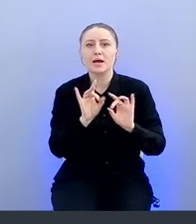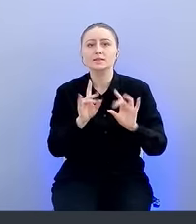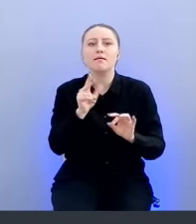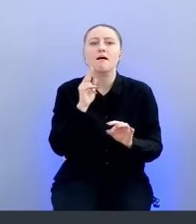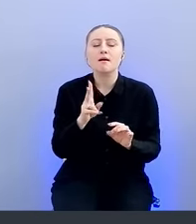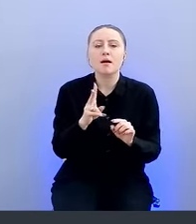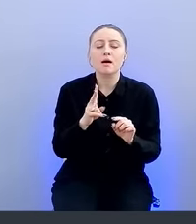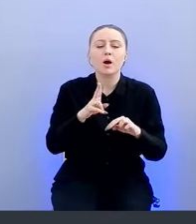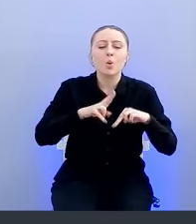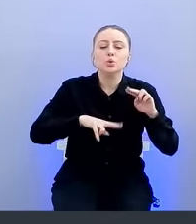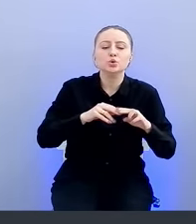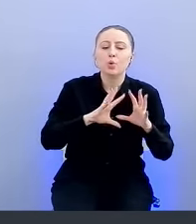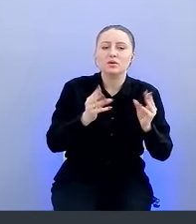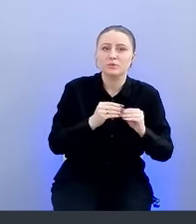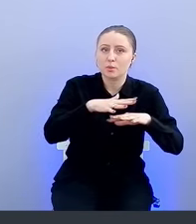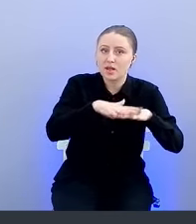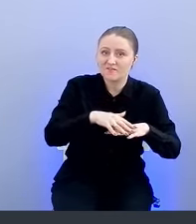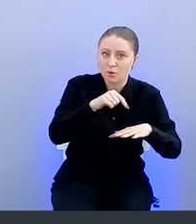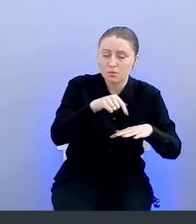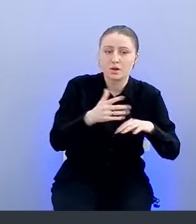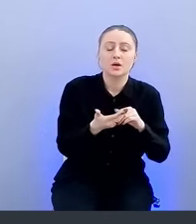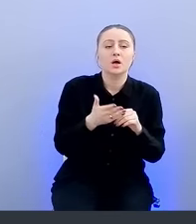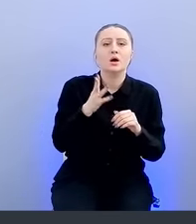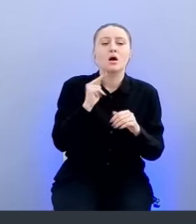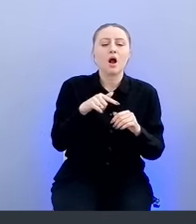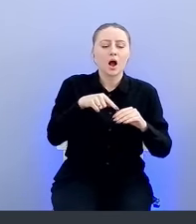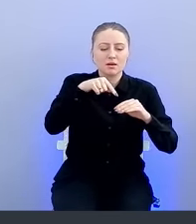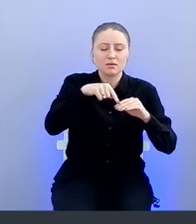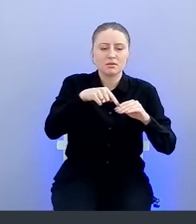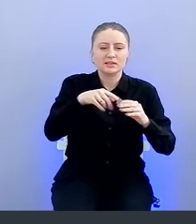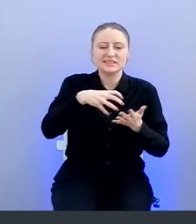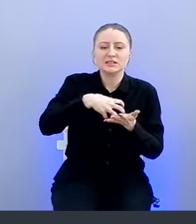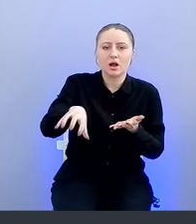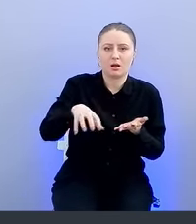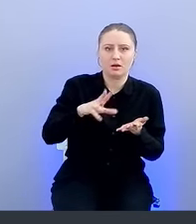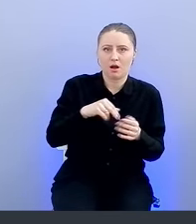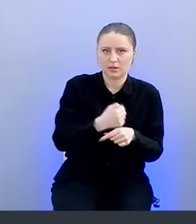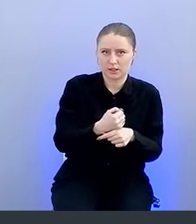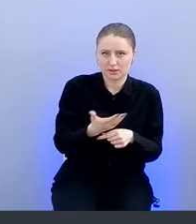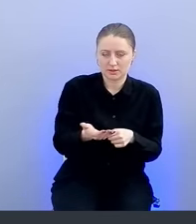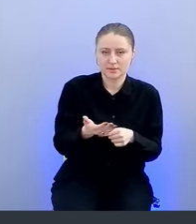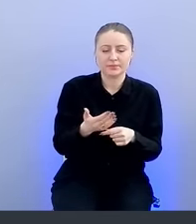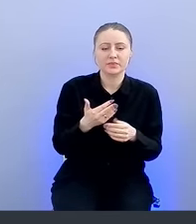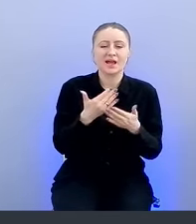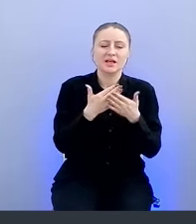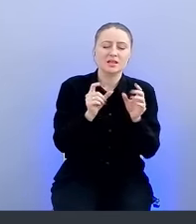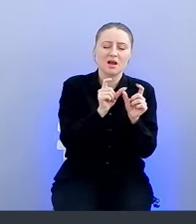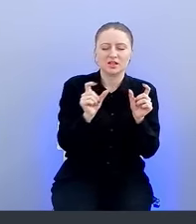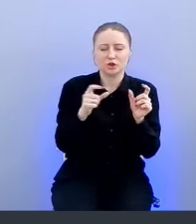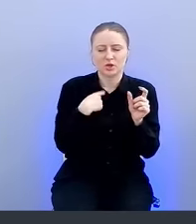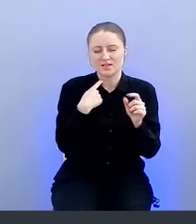как устроена платформа и как в ней производится сканирование. То есть мы пропустим некоторые части касательно